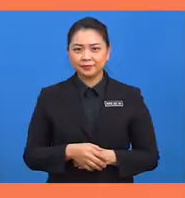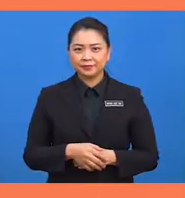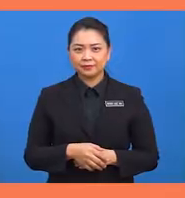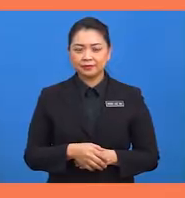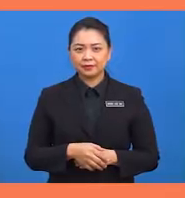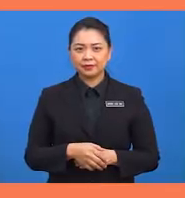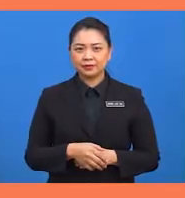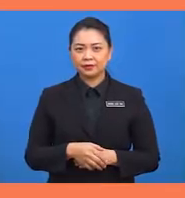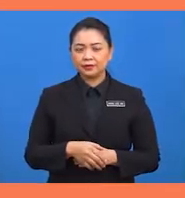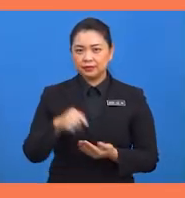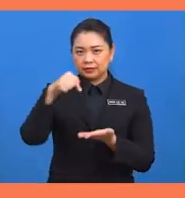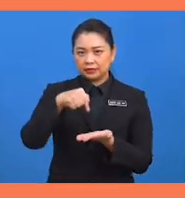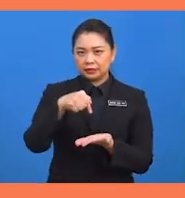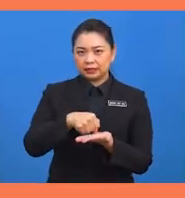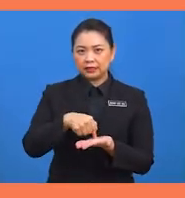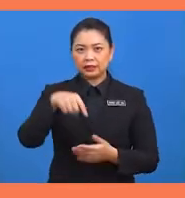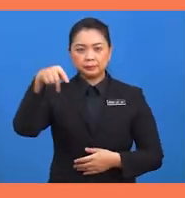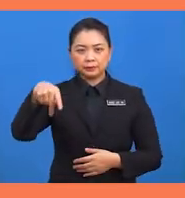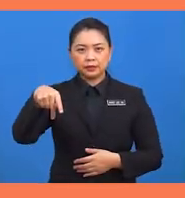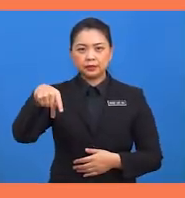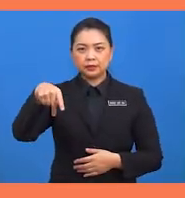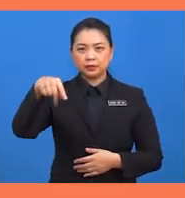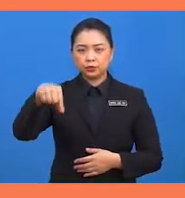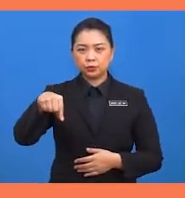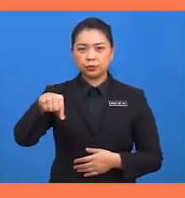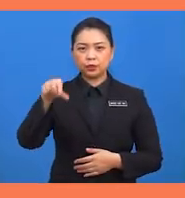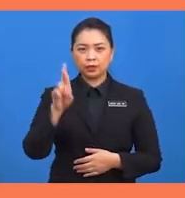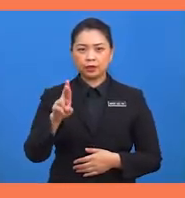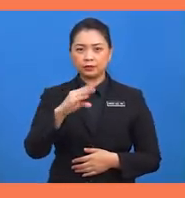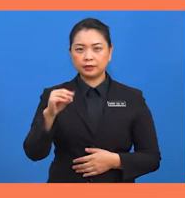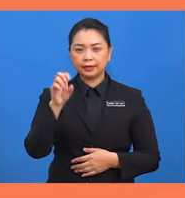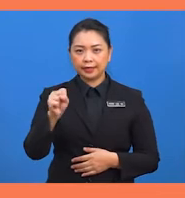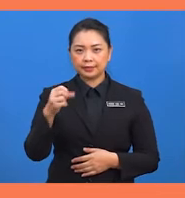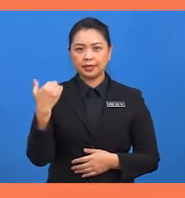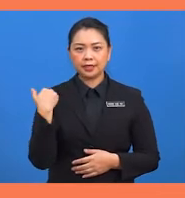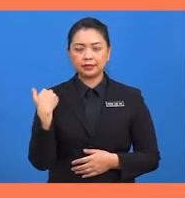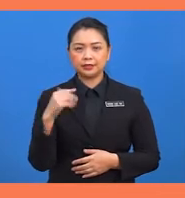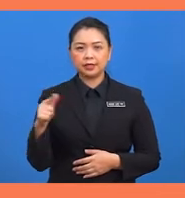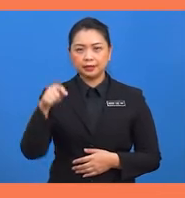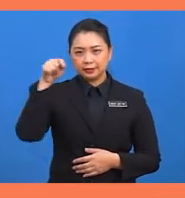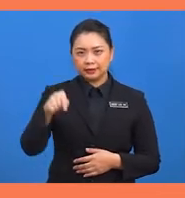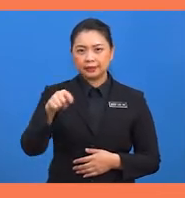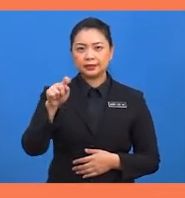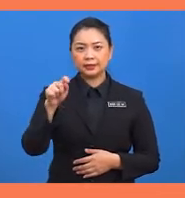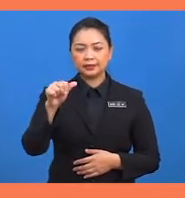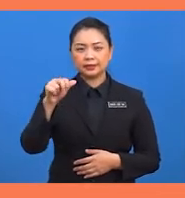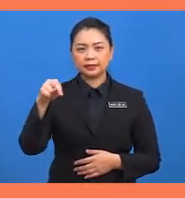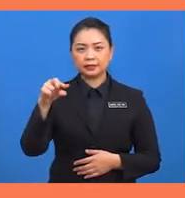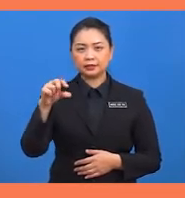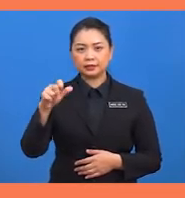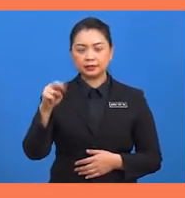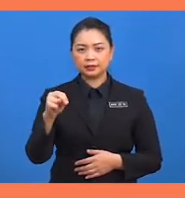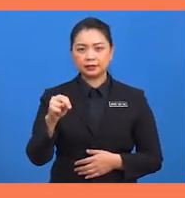Titik P, Q, R dan S adalah titik ketenjenan.